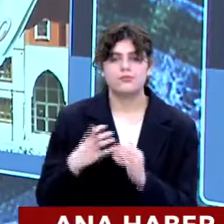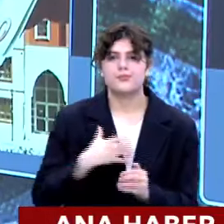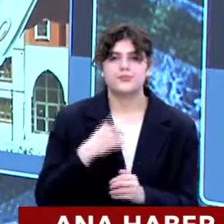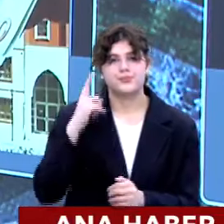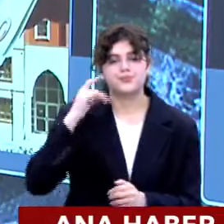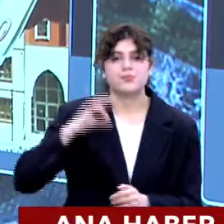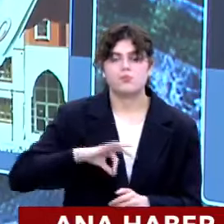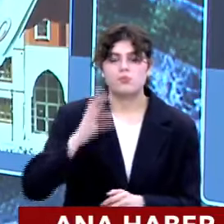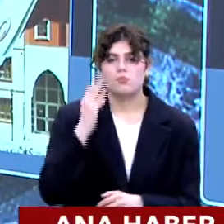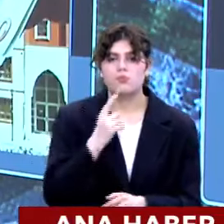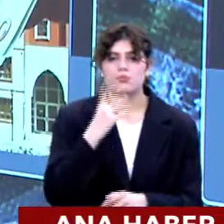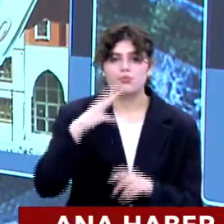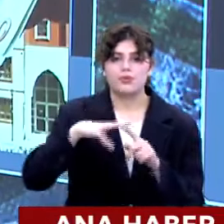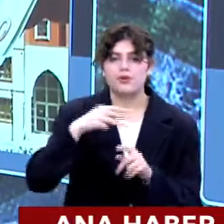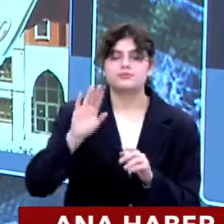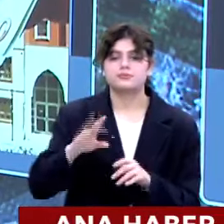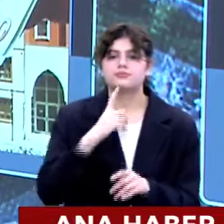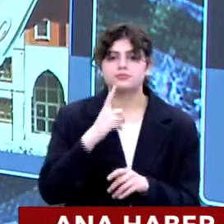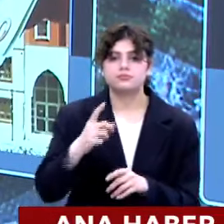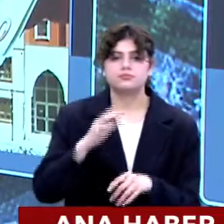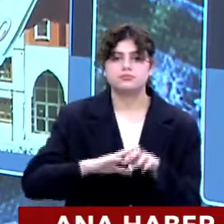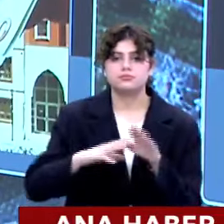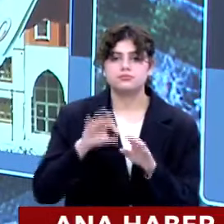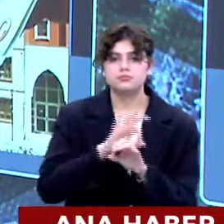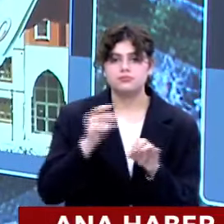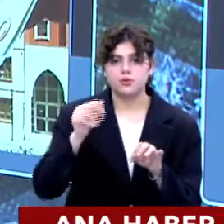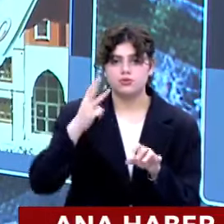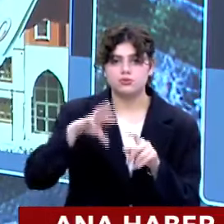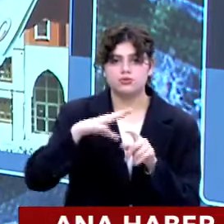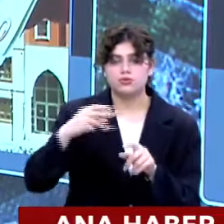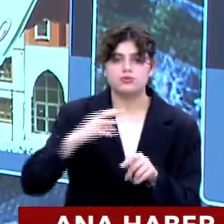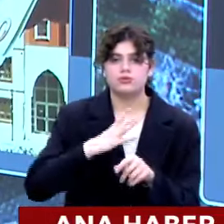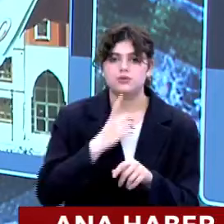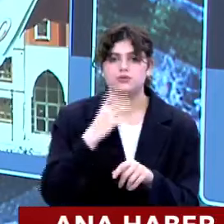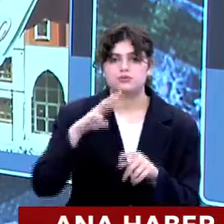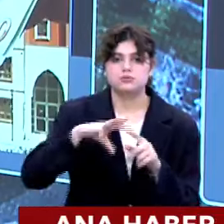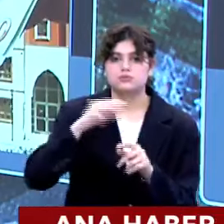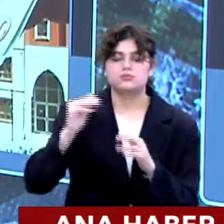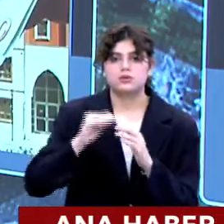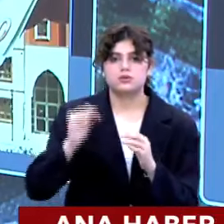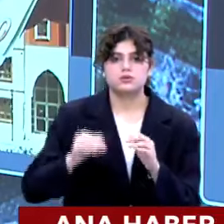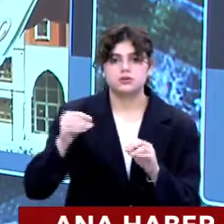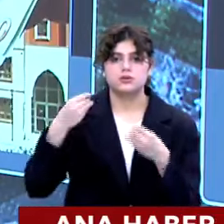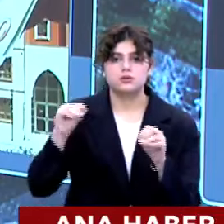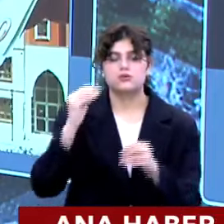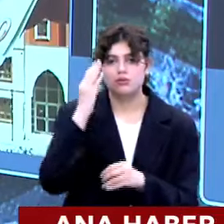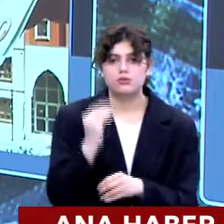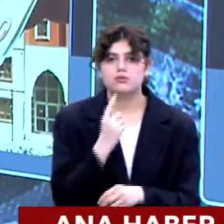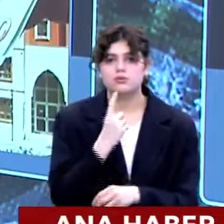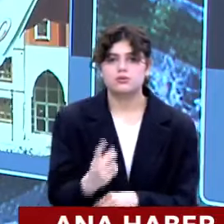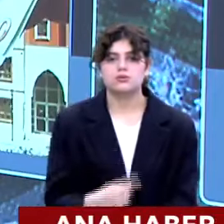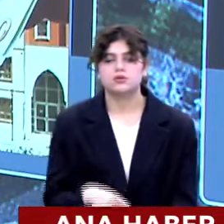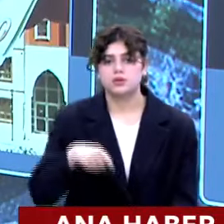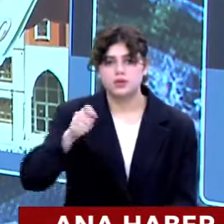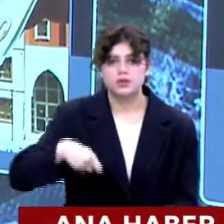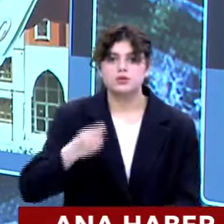işine geliyor. 4 milyondan tamamlıyor. Madem senin elinde hali hazırda 3 milyonun var. Ben 3 milyona iniyorum. Bu evi de sana satıyorum diyor. Böylelikle